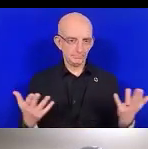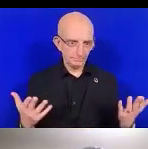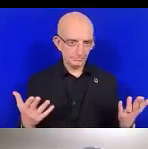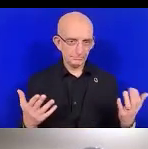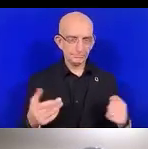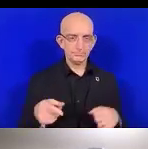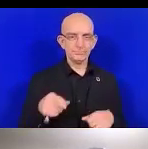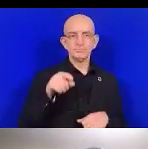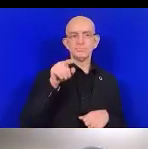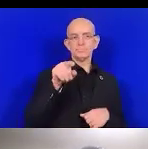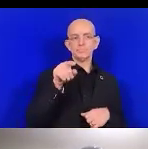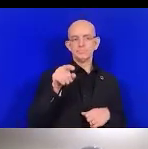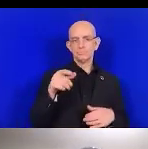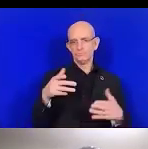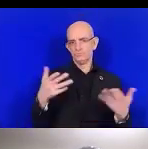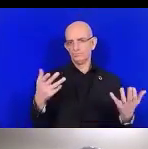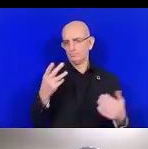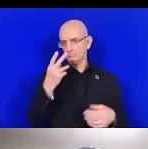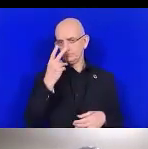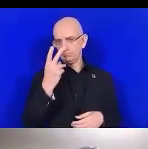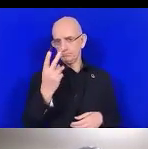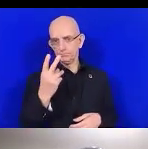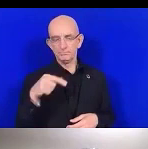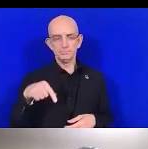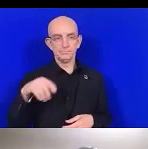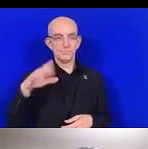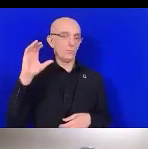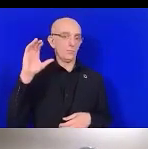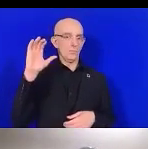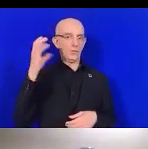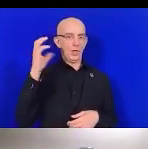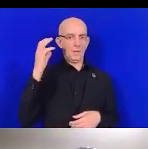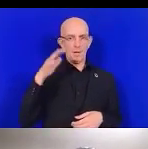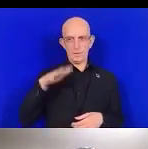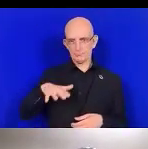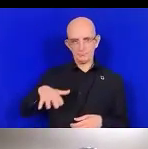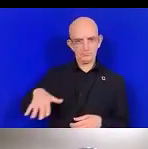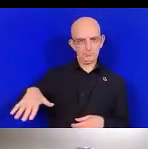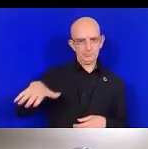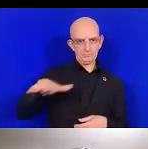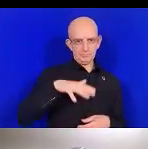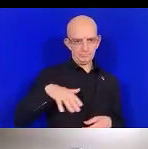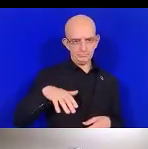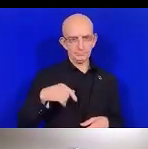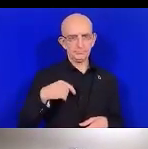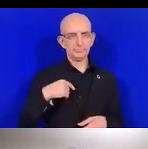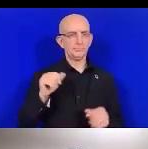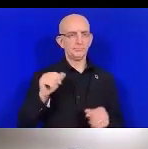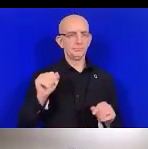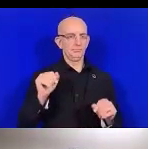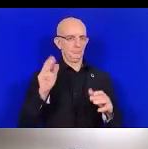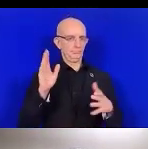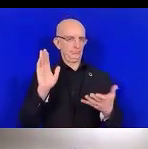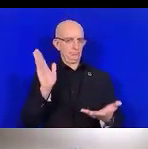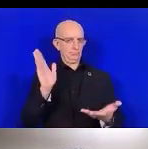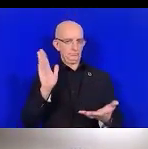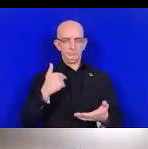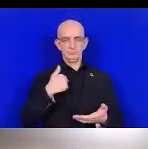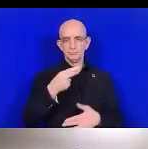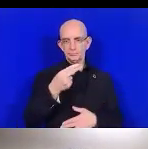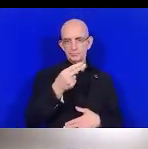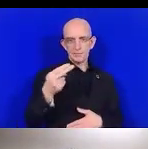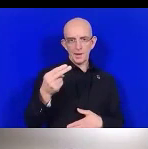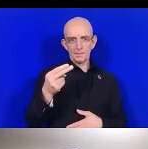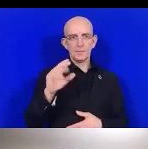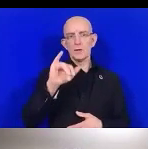vous vous trouvez, je suis Joran Vasquez, je suis le représentant de Cali-Colombia, en